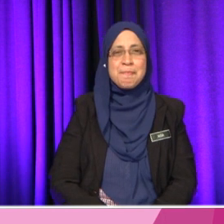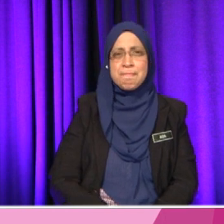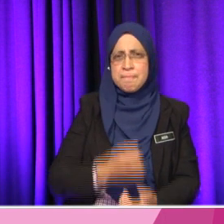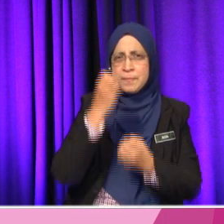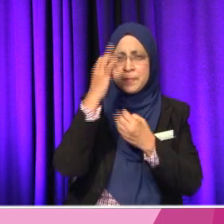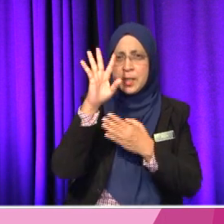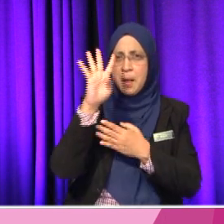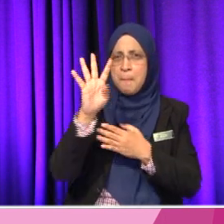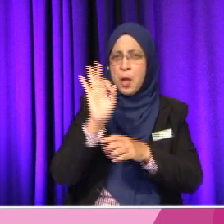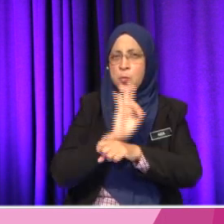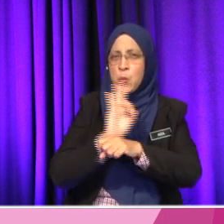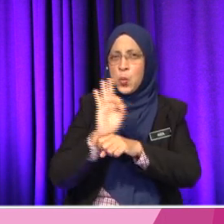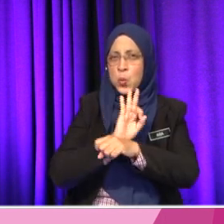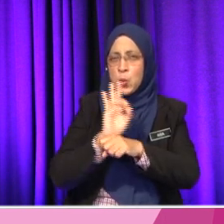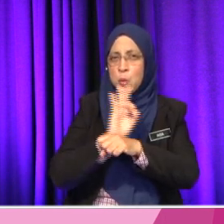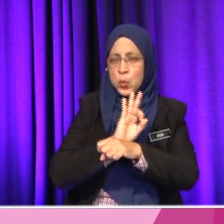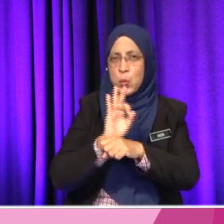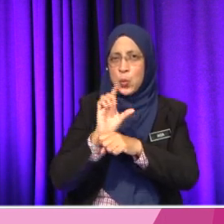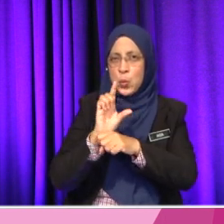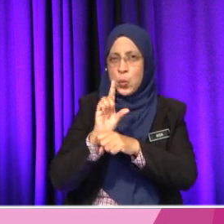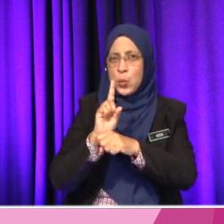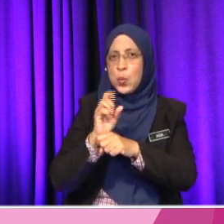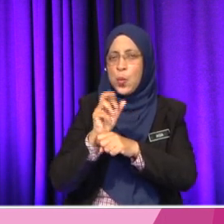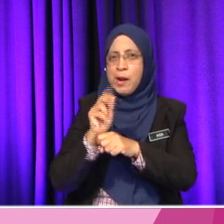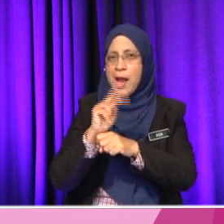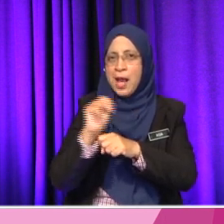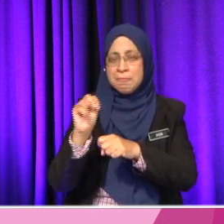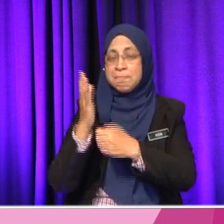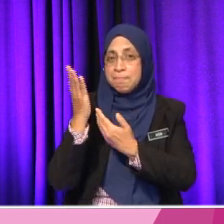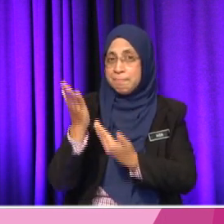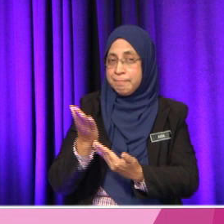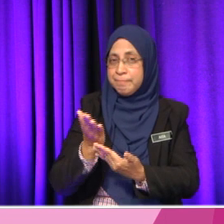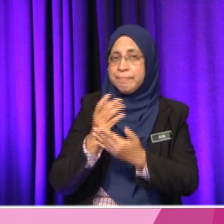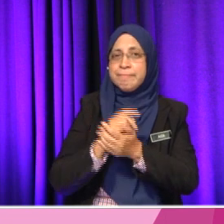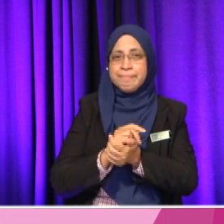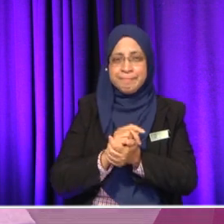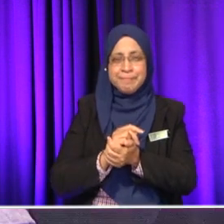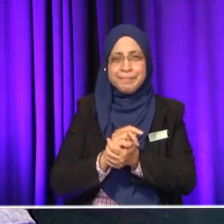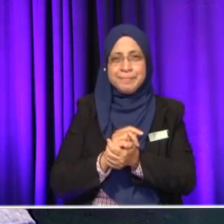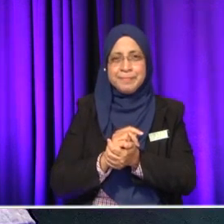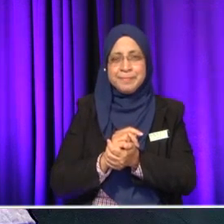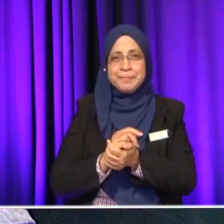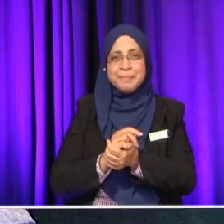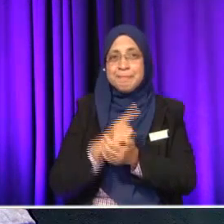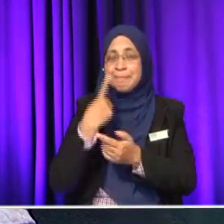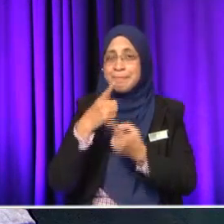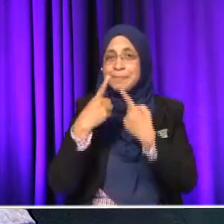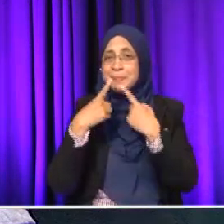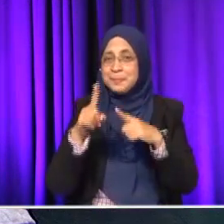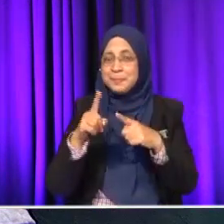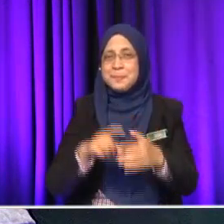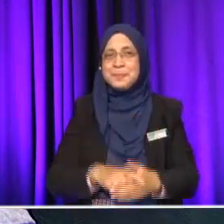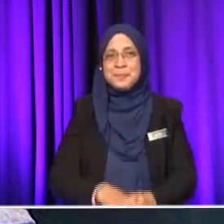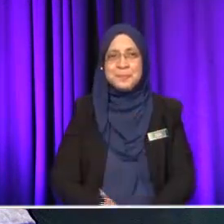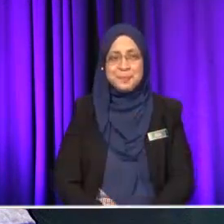nyatakan empat fungsi lurang dan kebuk pemeriksaan. Fungsi lurang dan kebuk pemeriksaan, ya. Okey, siapa nak jawab? Kita jawab